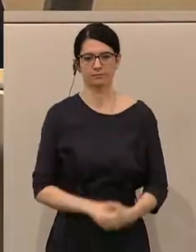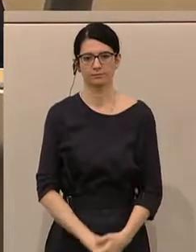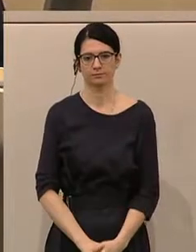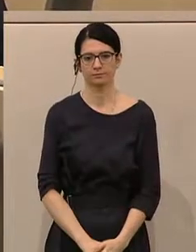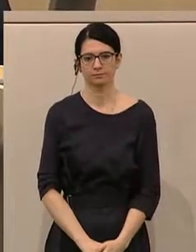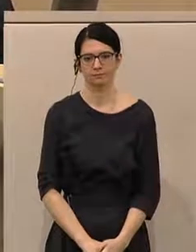Vielen Dank. Vielen Dank. Vielen